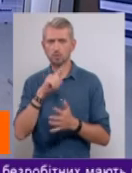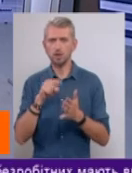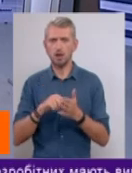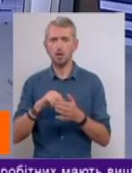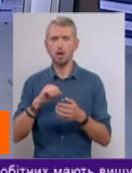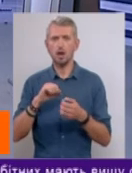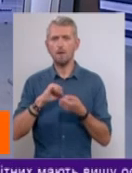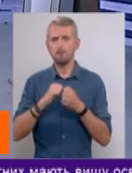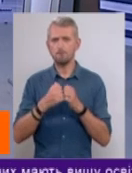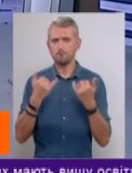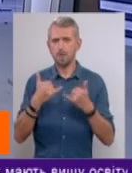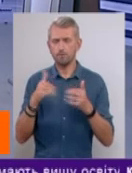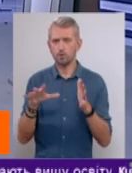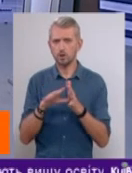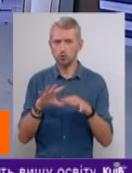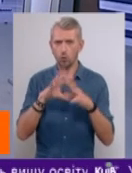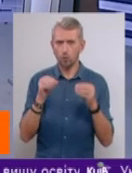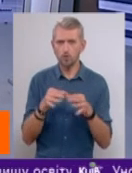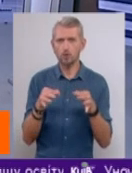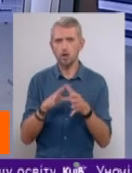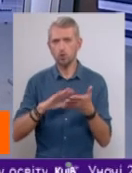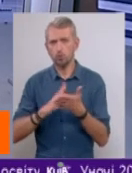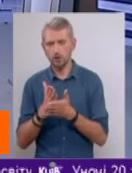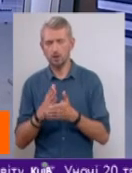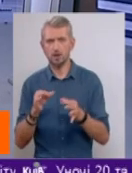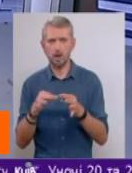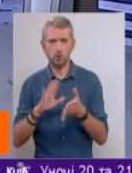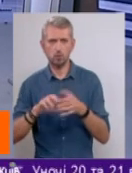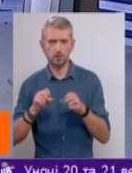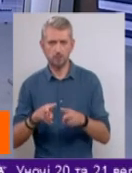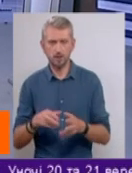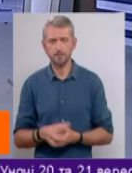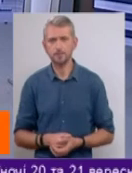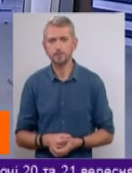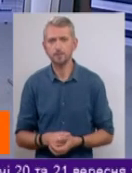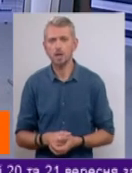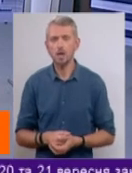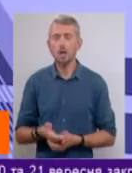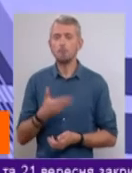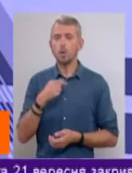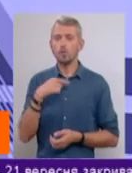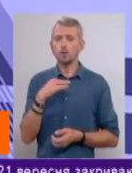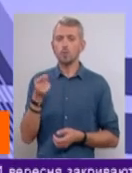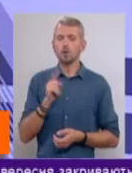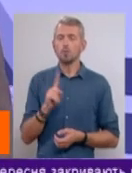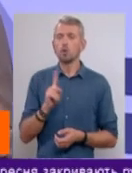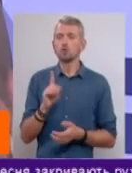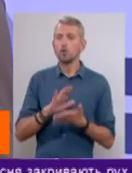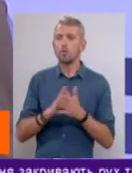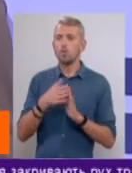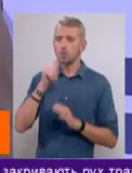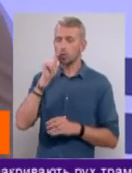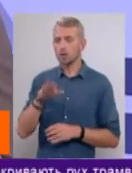-енергетичного комплексу, ядерної політики та ядерної безпеки. Вітаю вас. Доброе утро. Ну, власне, ми говоримо про те, про що ж домовилася